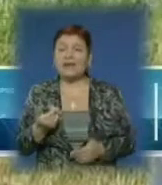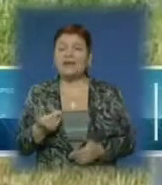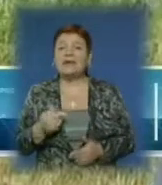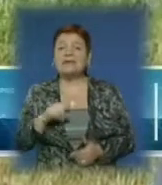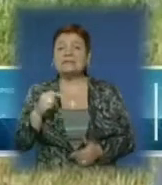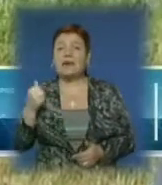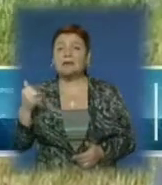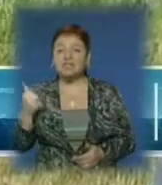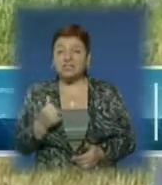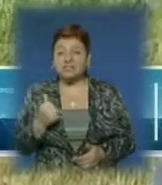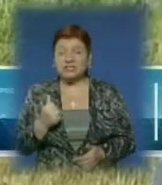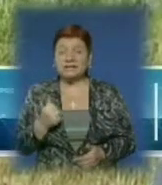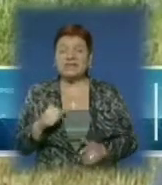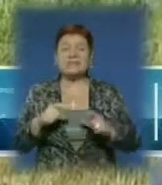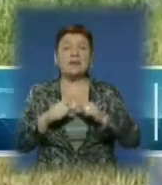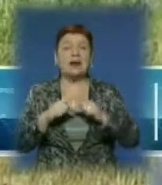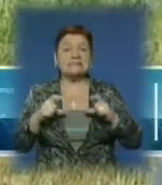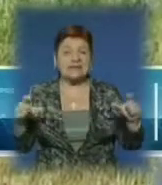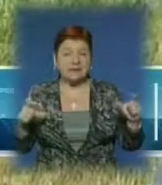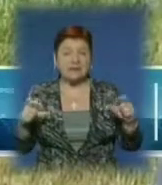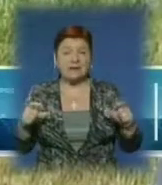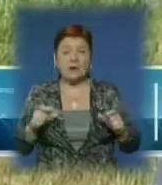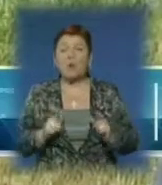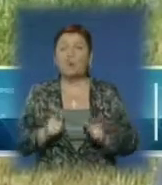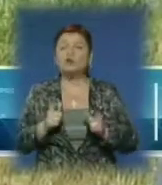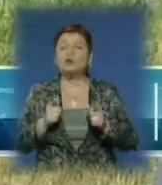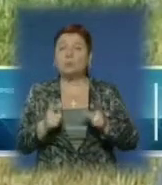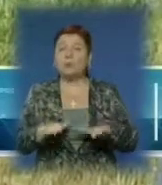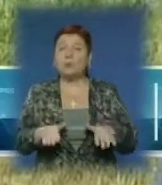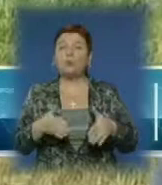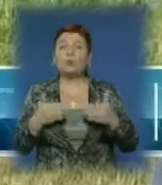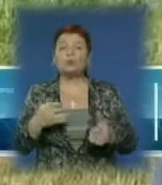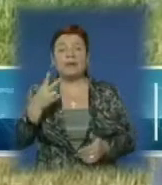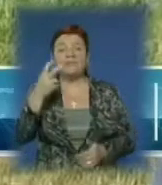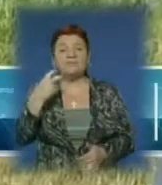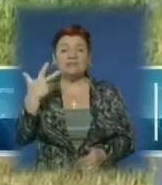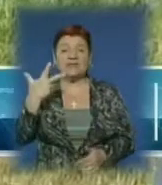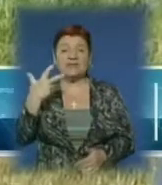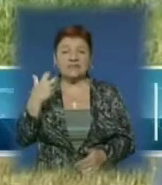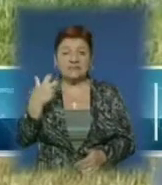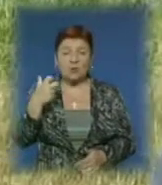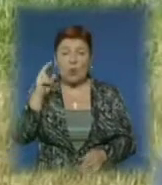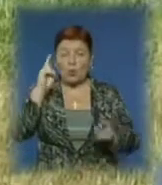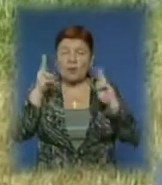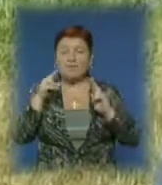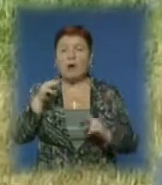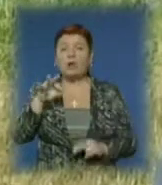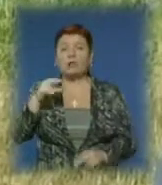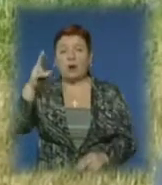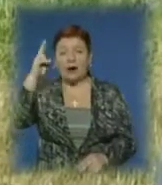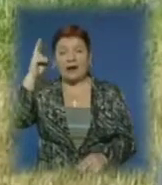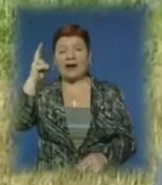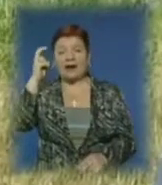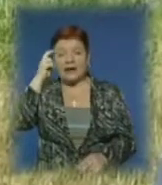тиждень із супермаркетю в Закарпатській області поступають пропозицію 200-300 кролів, то Київ і Київська